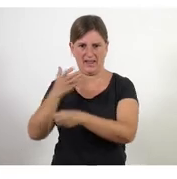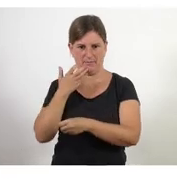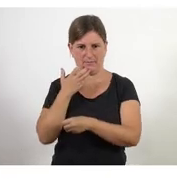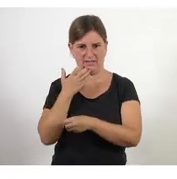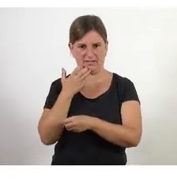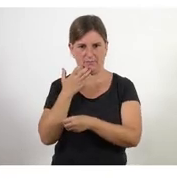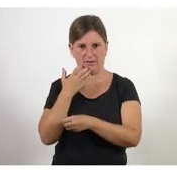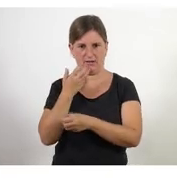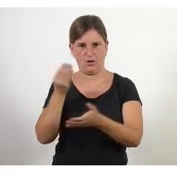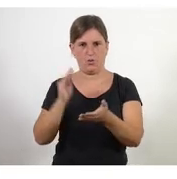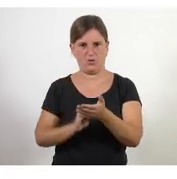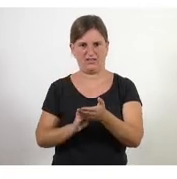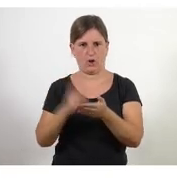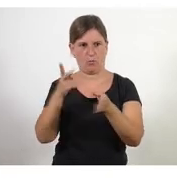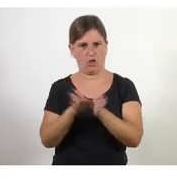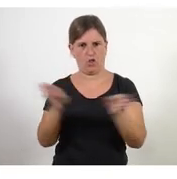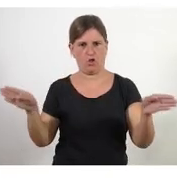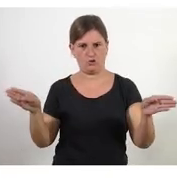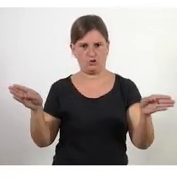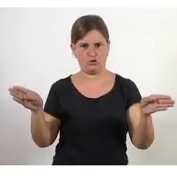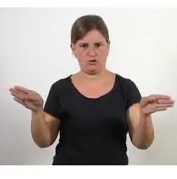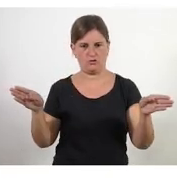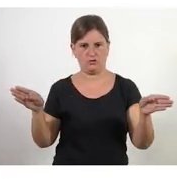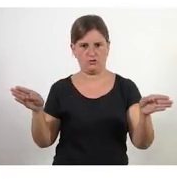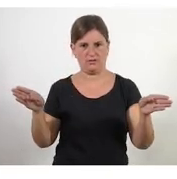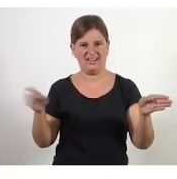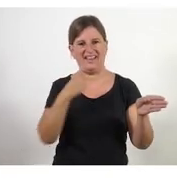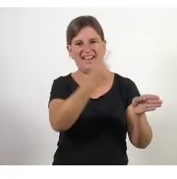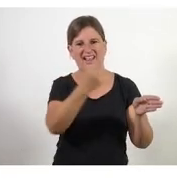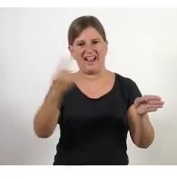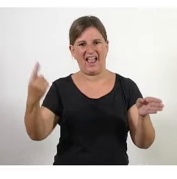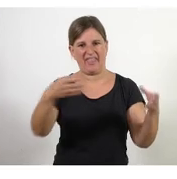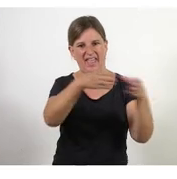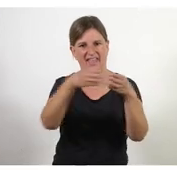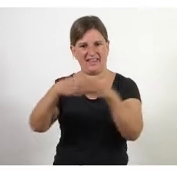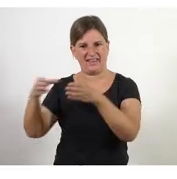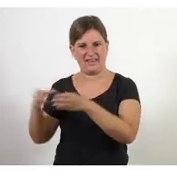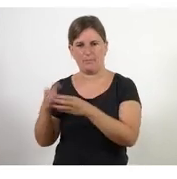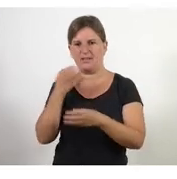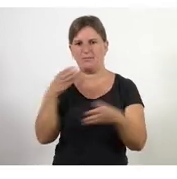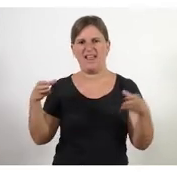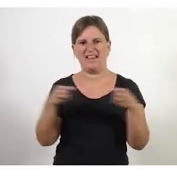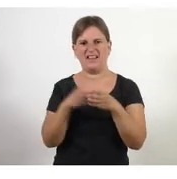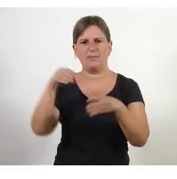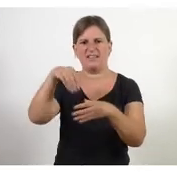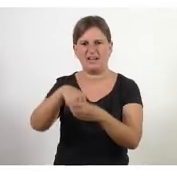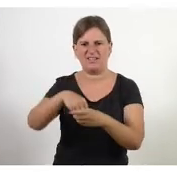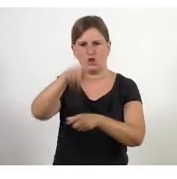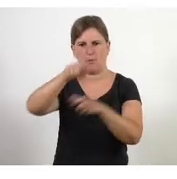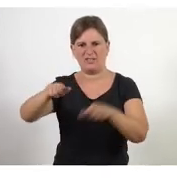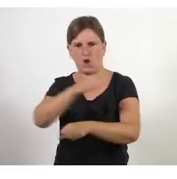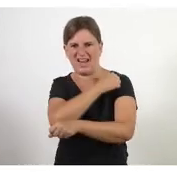torna a haver un doble enllaç i hi ha a cada equip per exemple l'equip d'intervenció amb persones sense llar